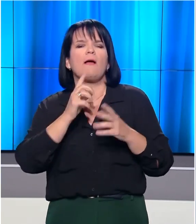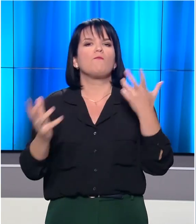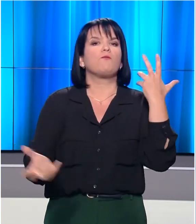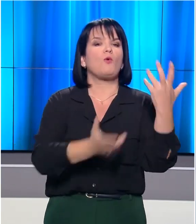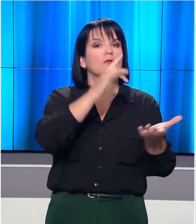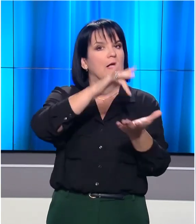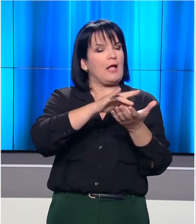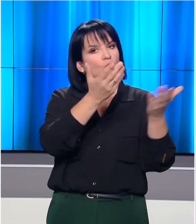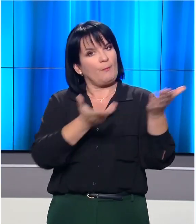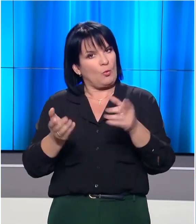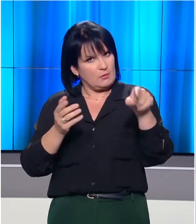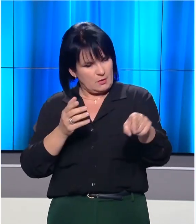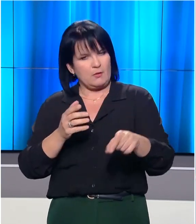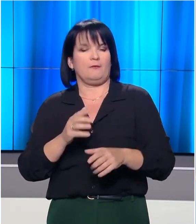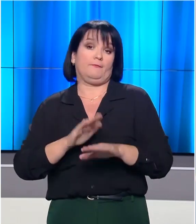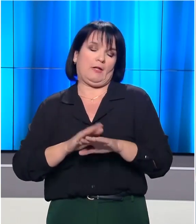Πυρκαγιά στο κέντρο υποδοχής.